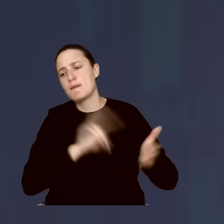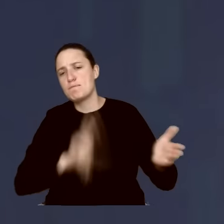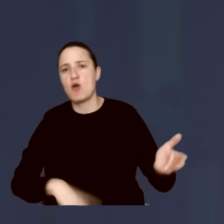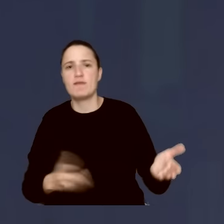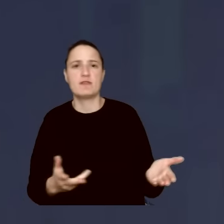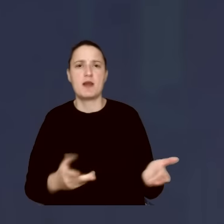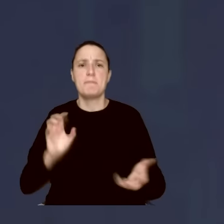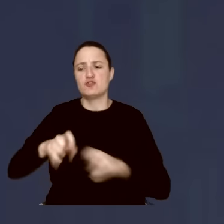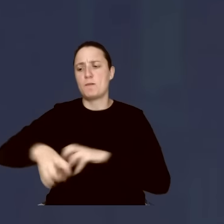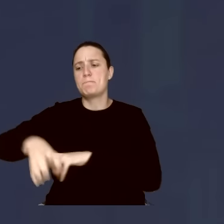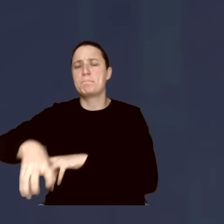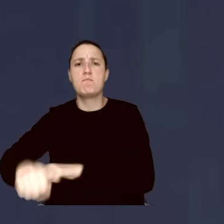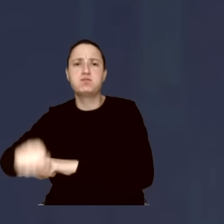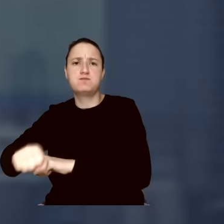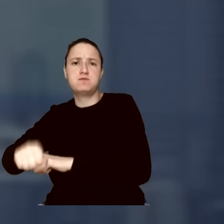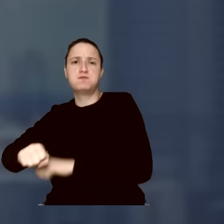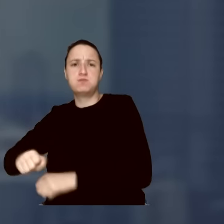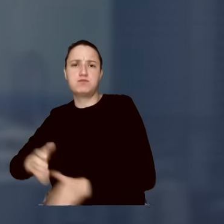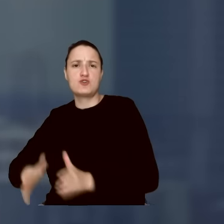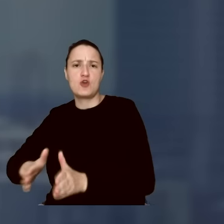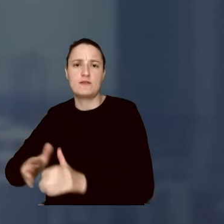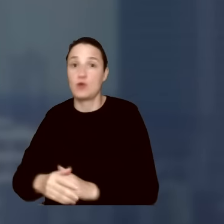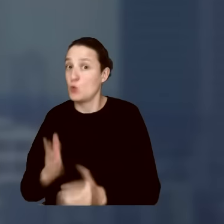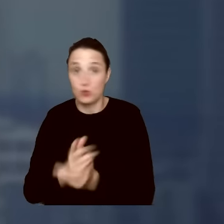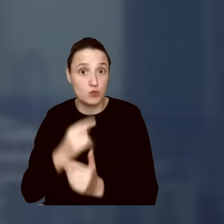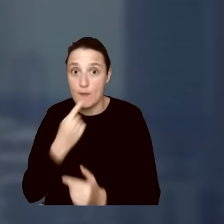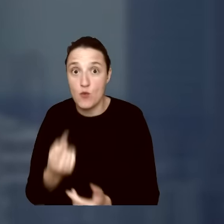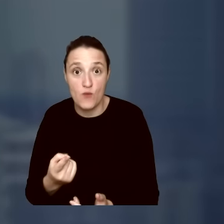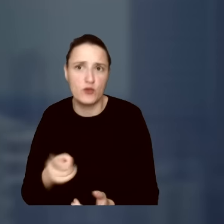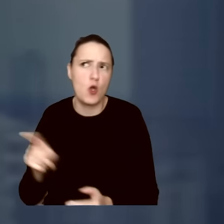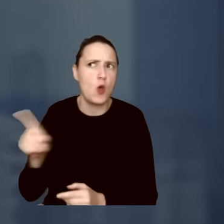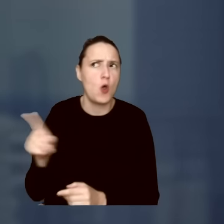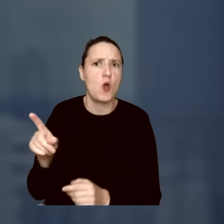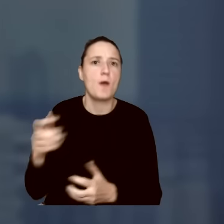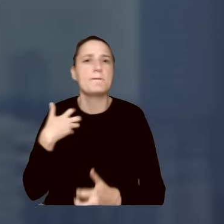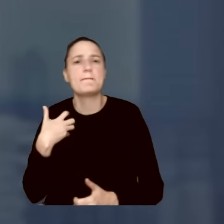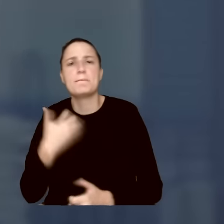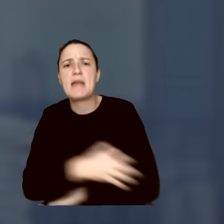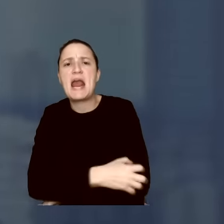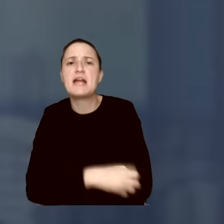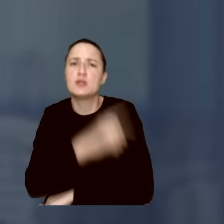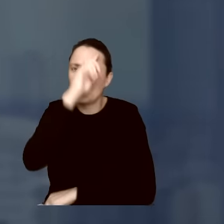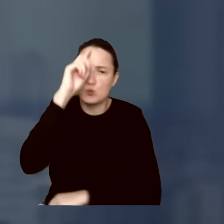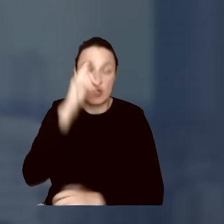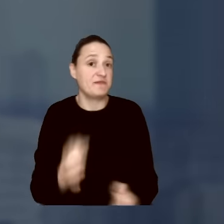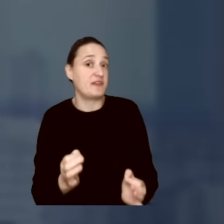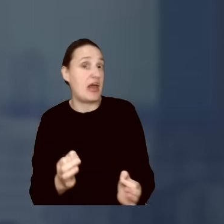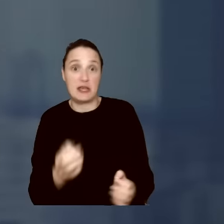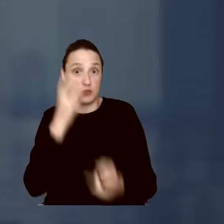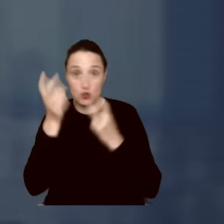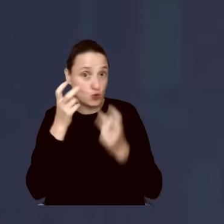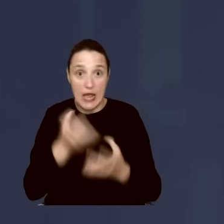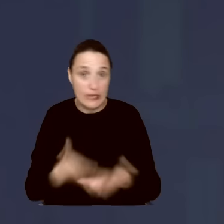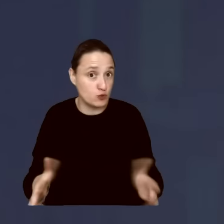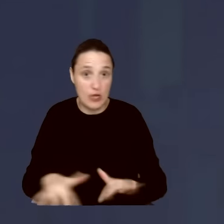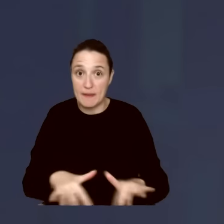zaminowywał tereny i tak dalej. I już nie mówi, że to są biedni ludzie, którzy szukają... teraz to już... Nie, teraz już oni nie szukają swojego miejsca na